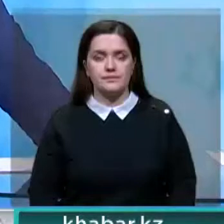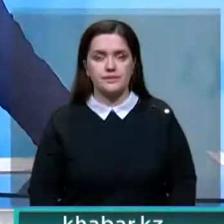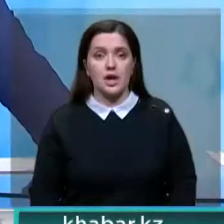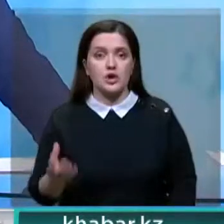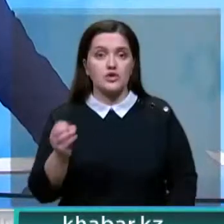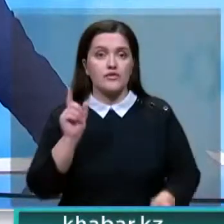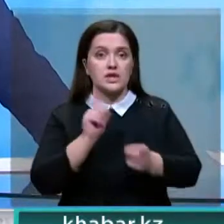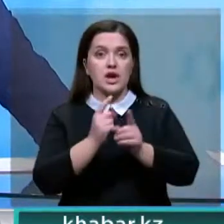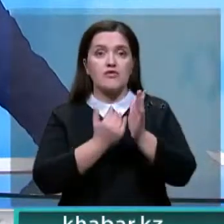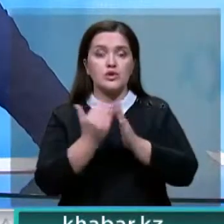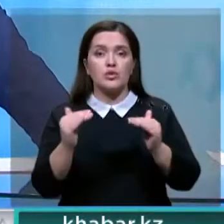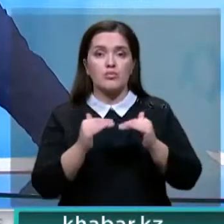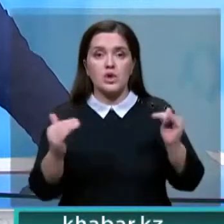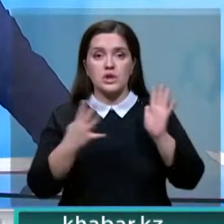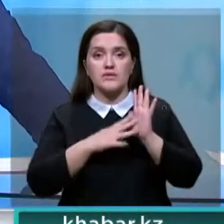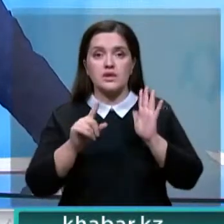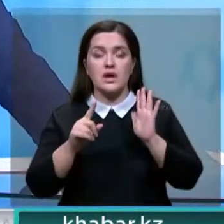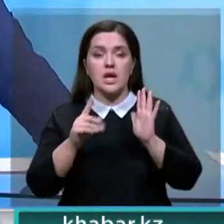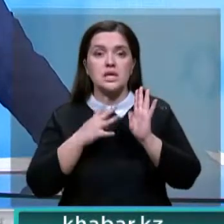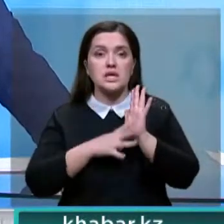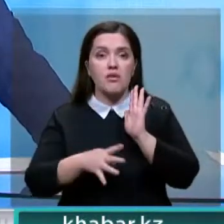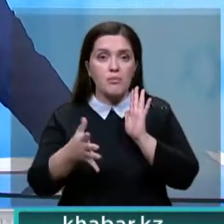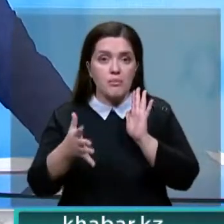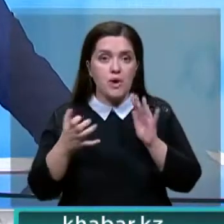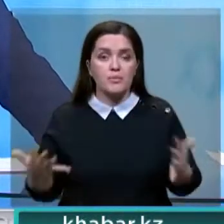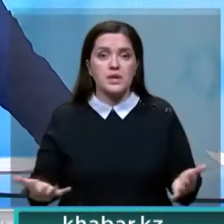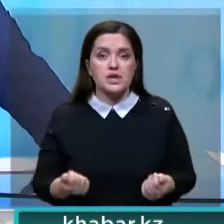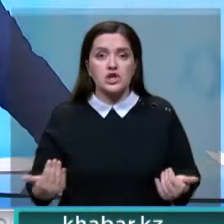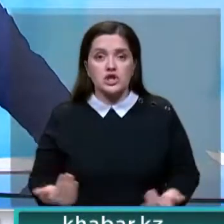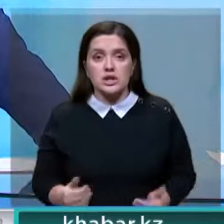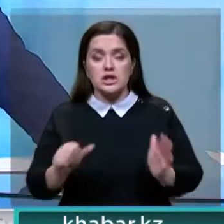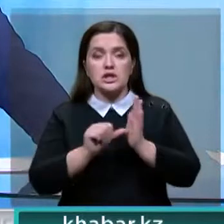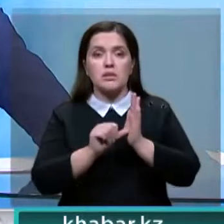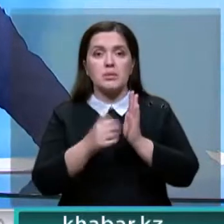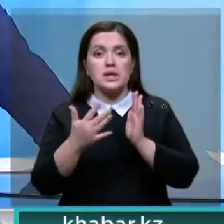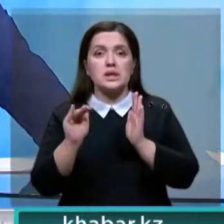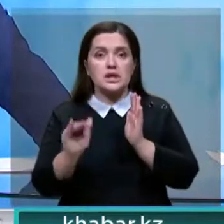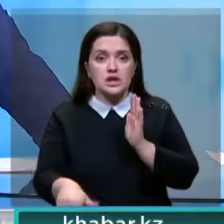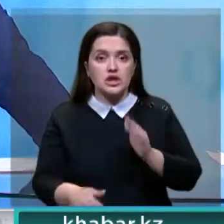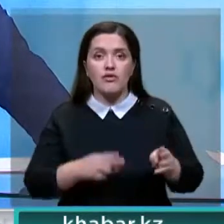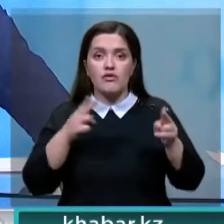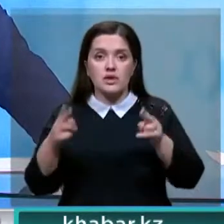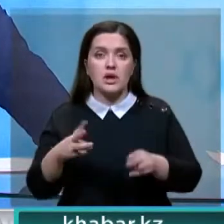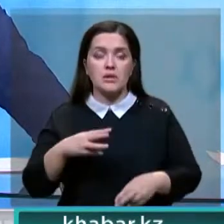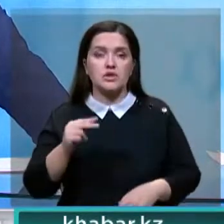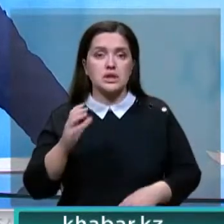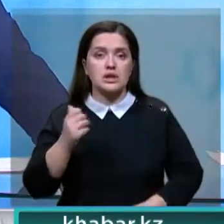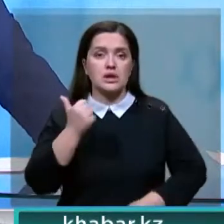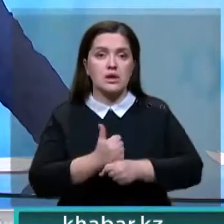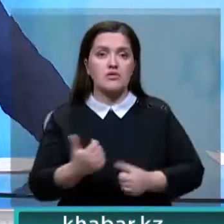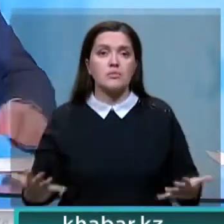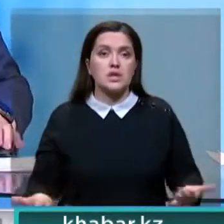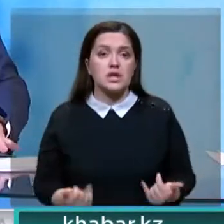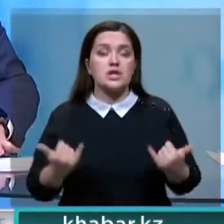И еще о встрече на высоком уровне. Больше 9,5 тысяч спасенных жизней, свыше 65 тысяч выездов в подразделения МЧС.